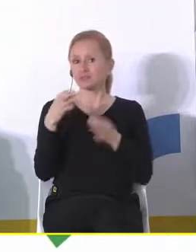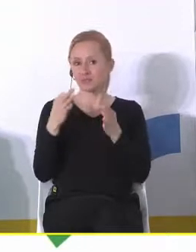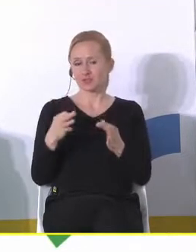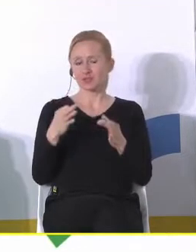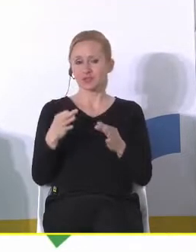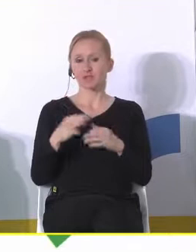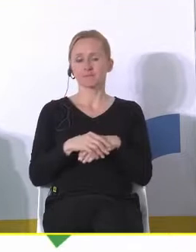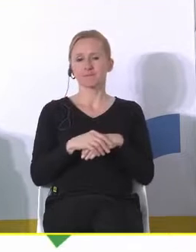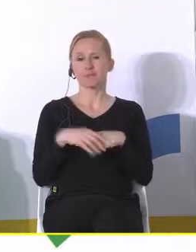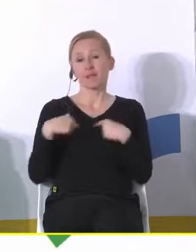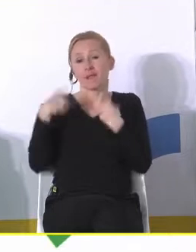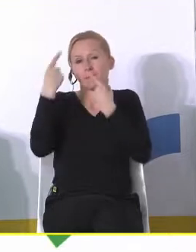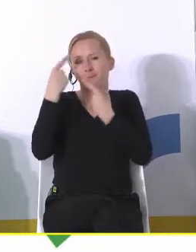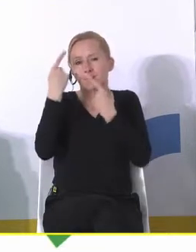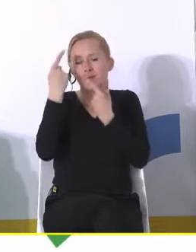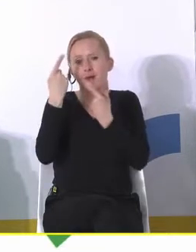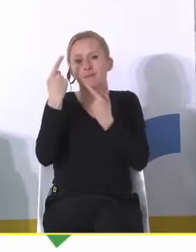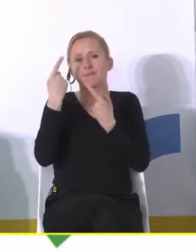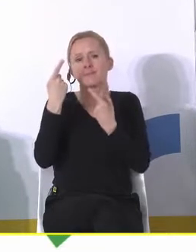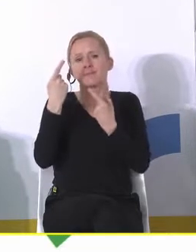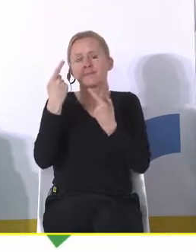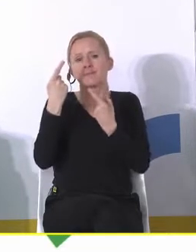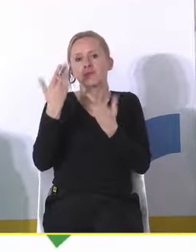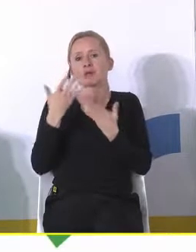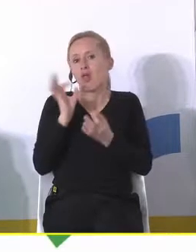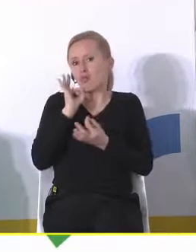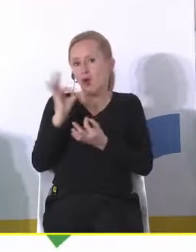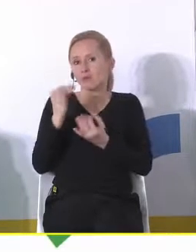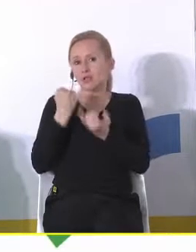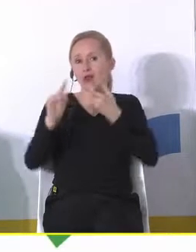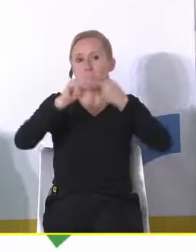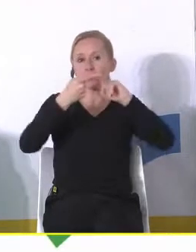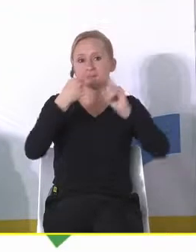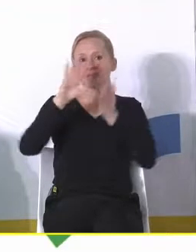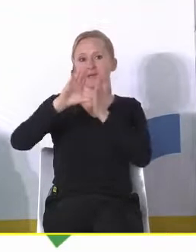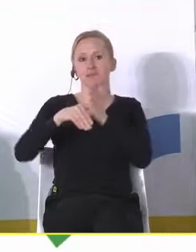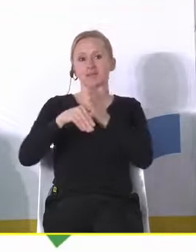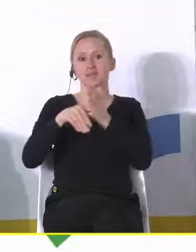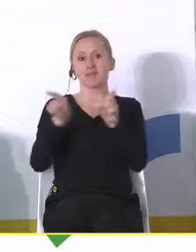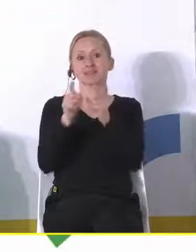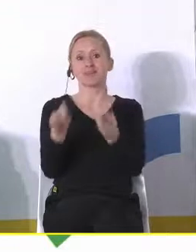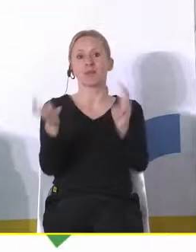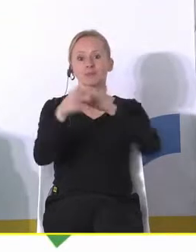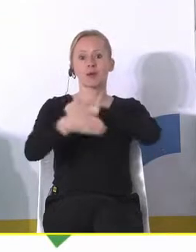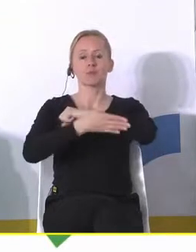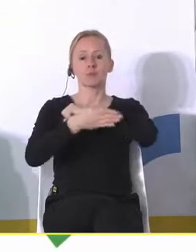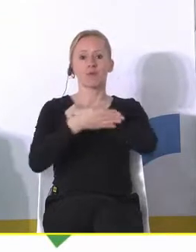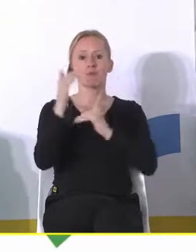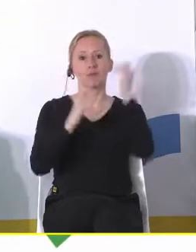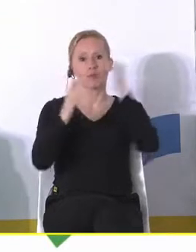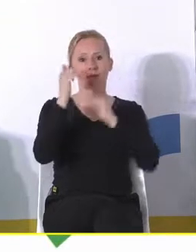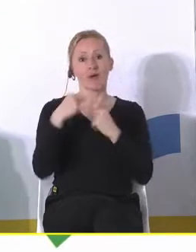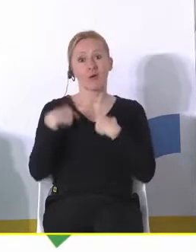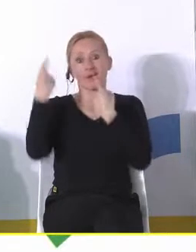myślę, że dobrze, żeby polityki miejskie na tym założeniu też budowały, bo